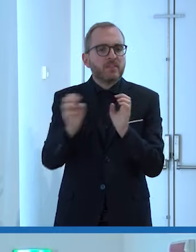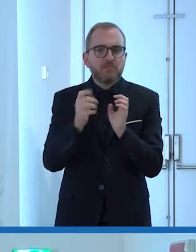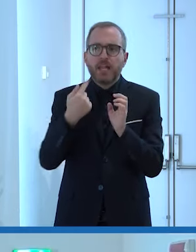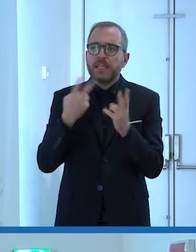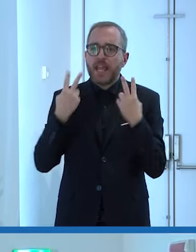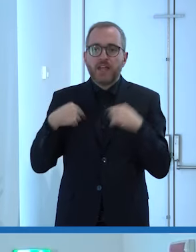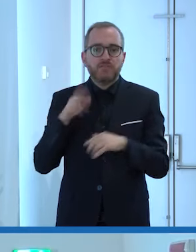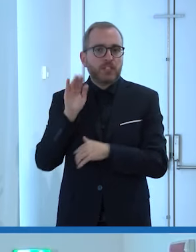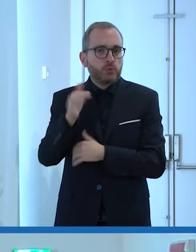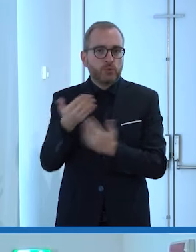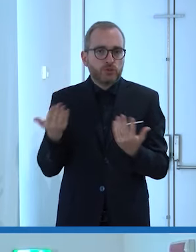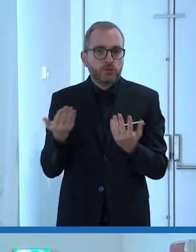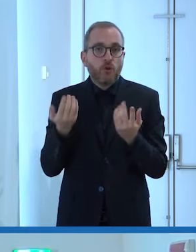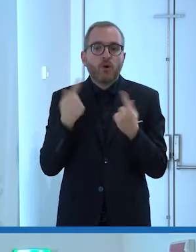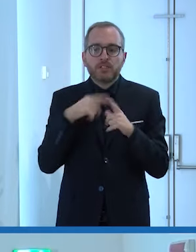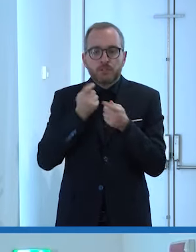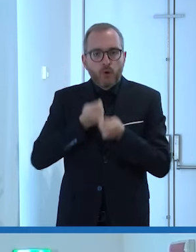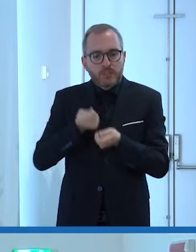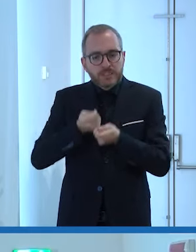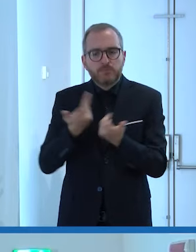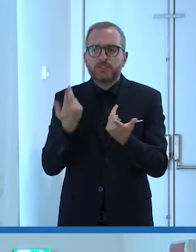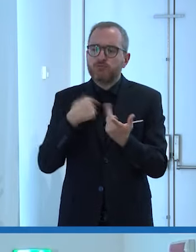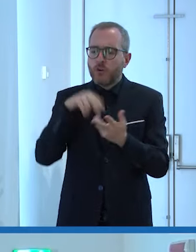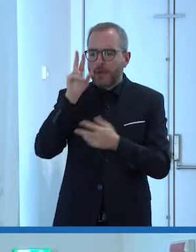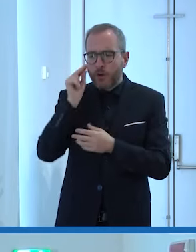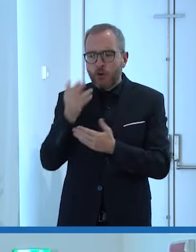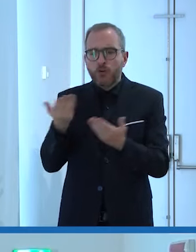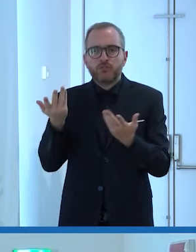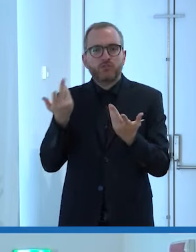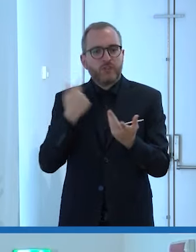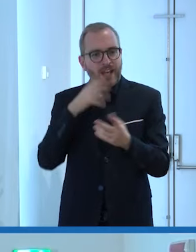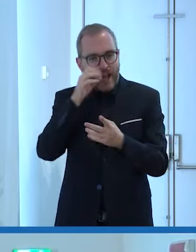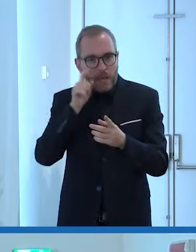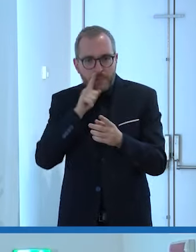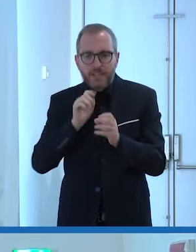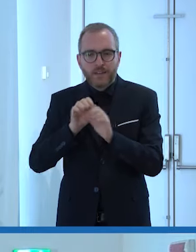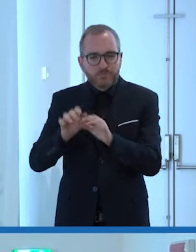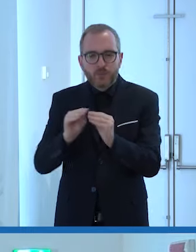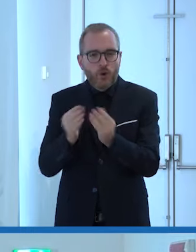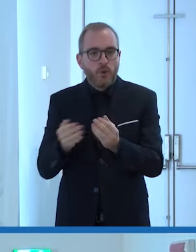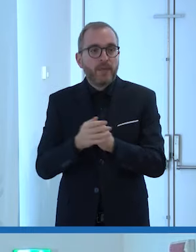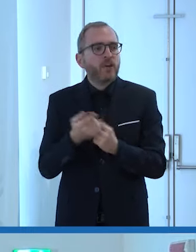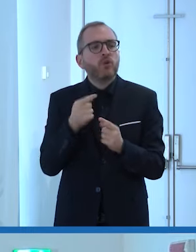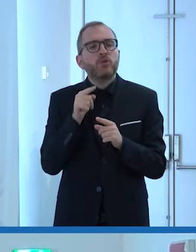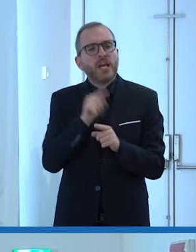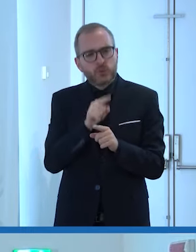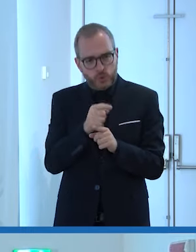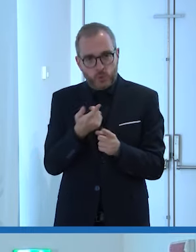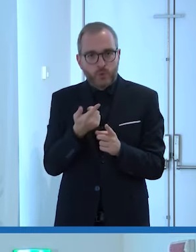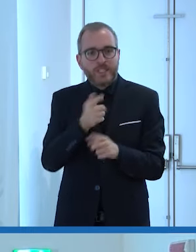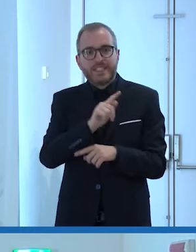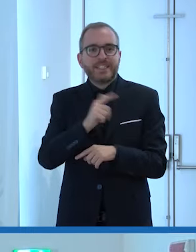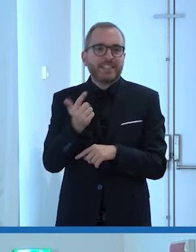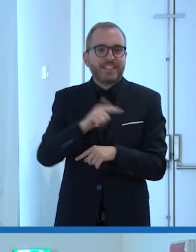quotidiana eccetera spingere far conoscere e misurarsi tu con i tuoi social ecco da tiktoker